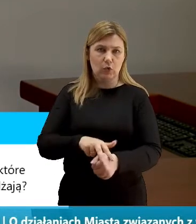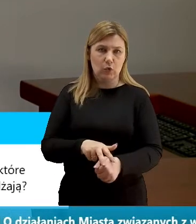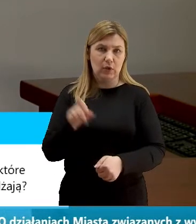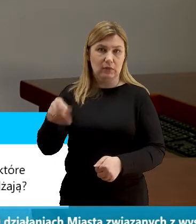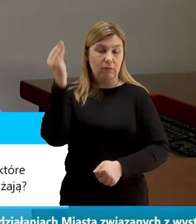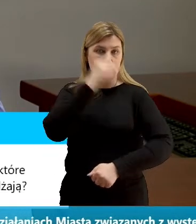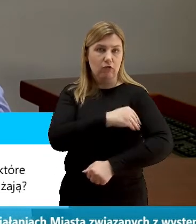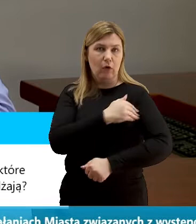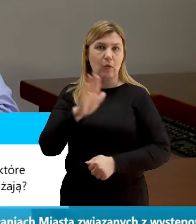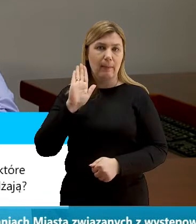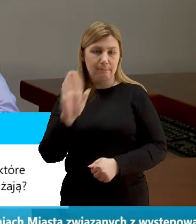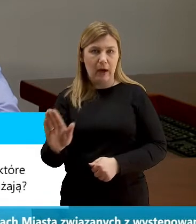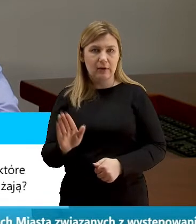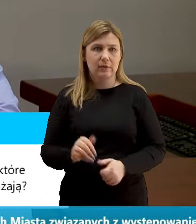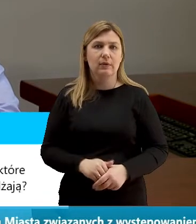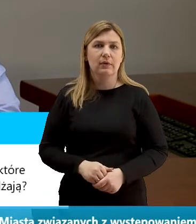stoją.